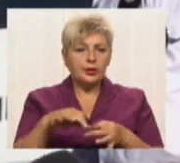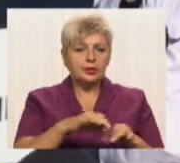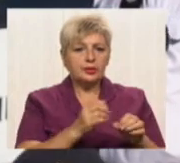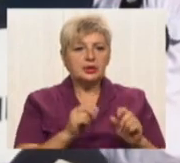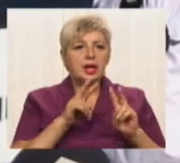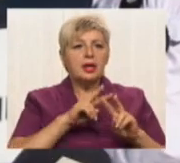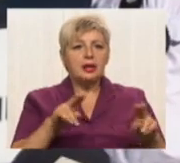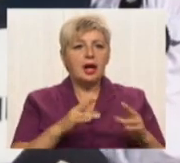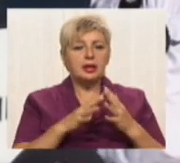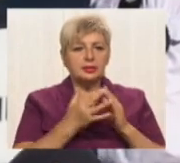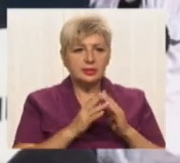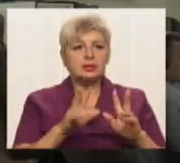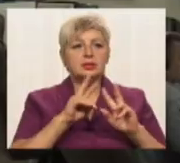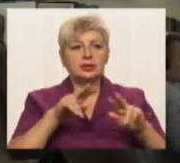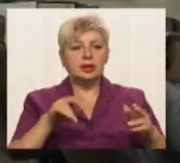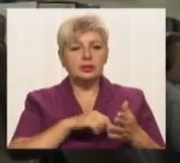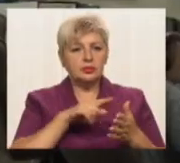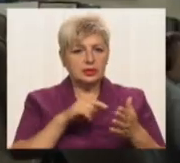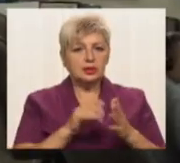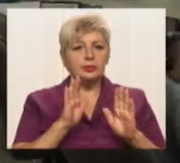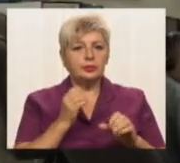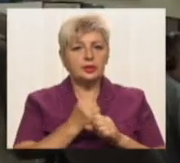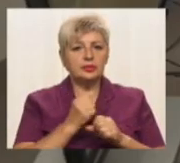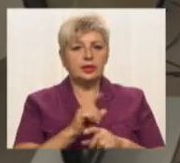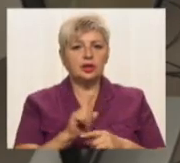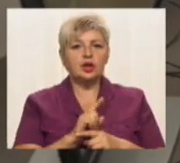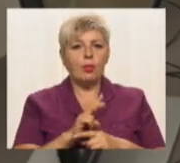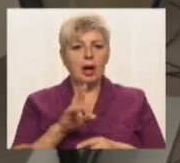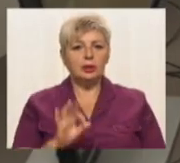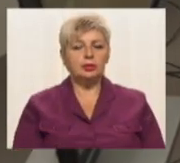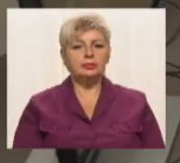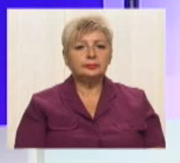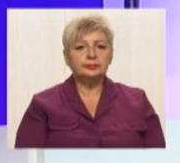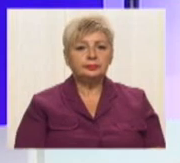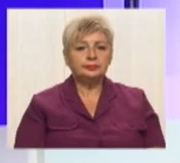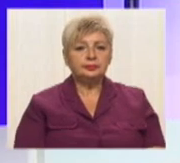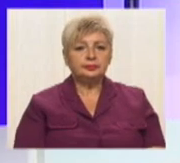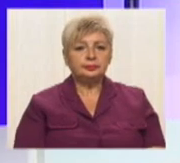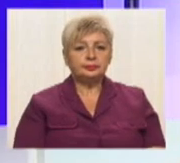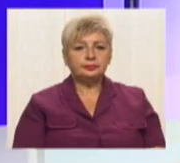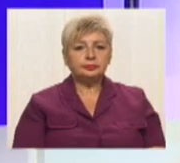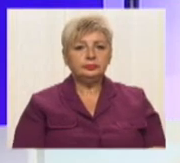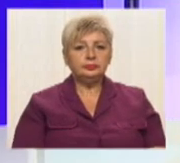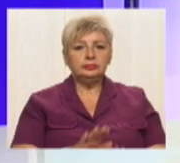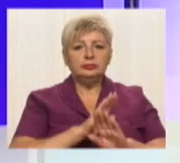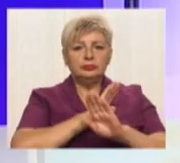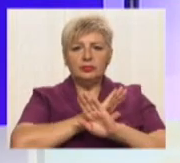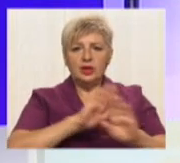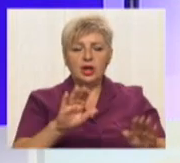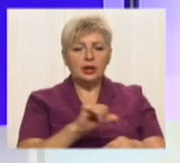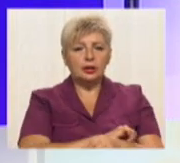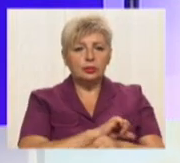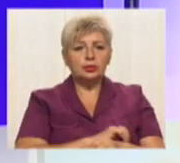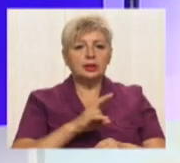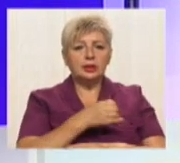так і в містах працювати нормально. Анна Лукашук, Андрій Фетченко, новини 51-го. Мінаркотикам на вулицях